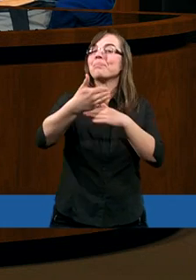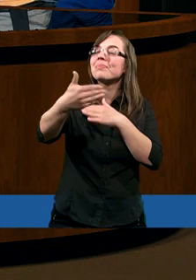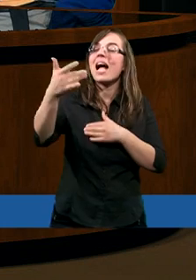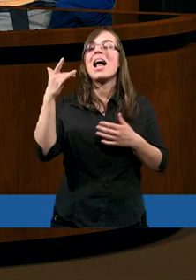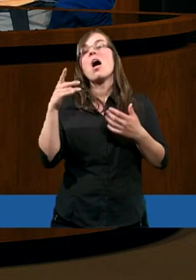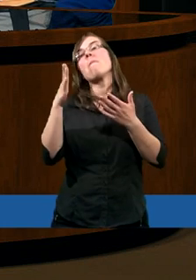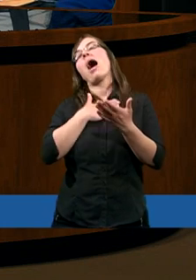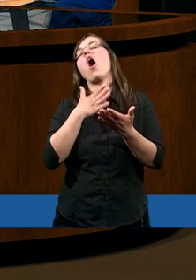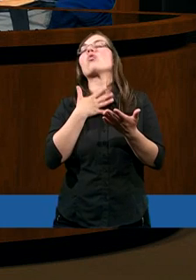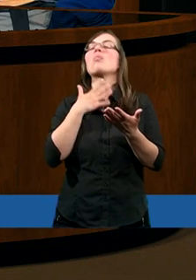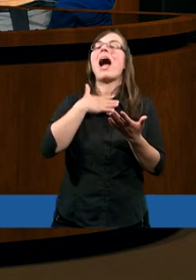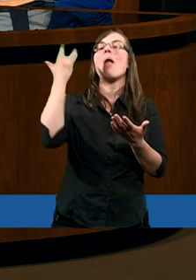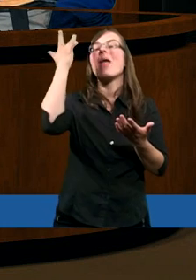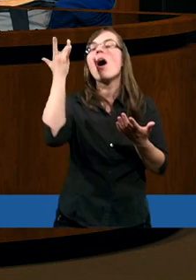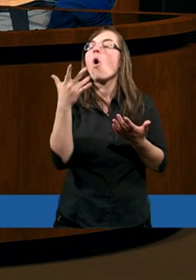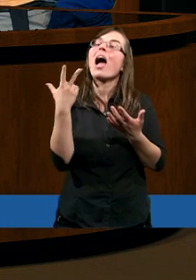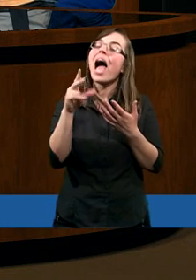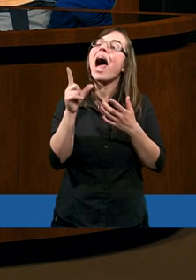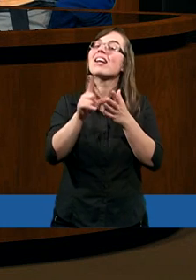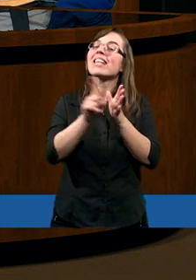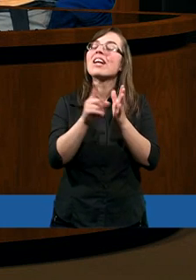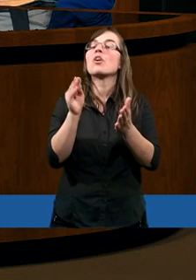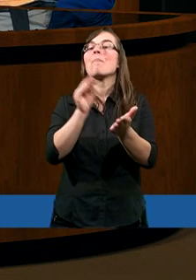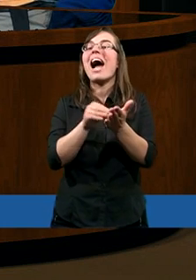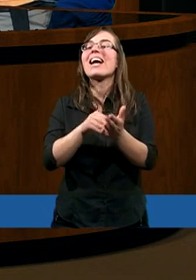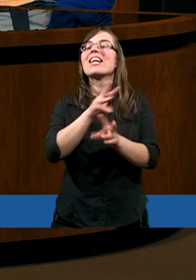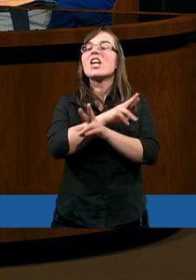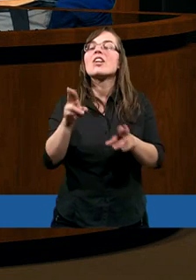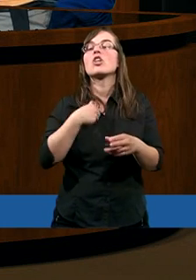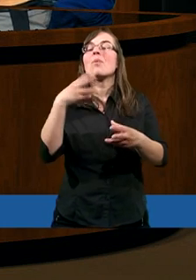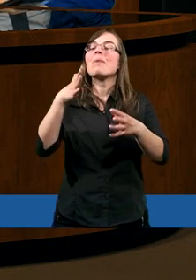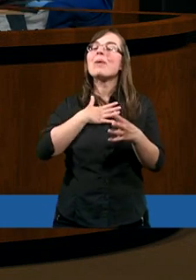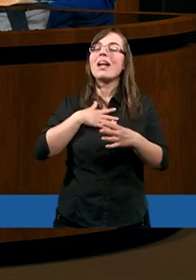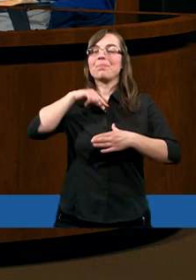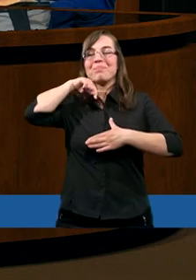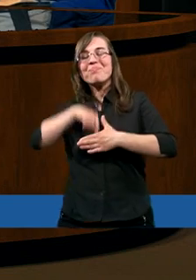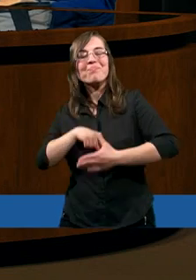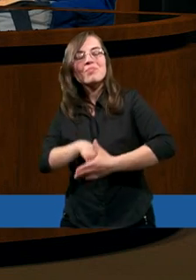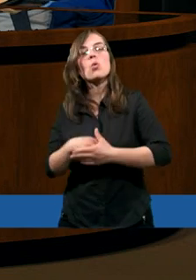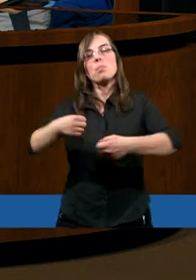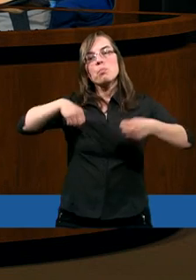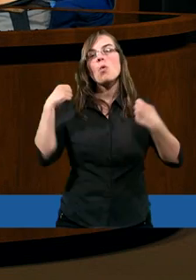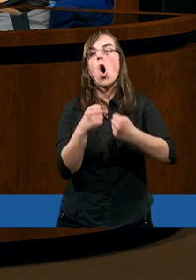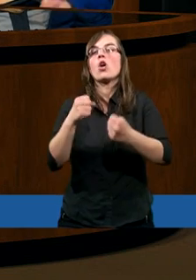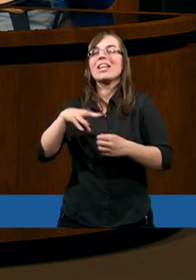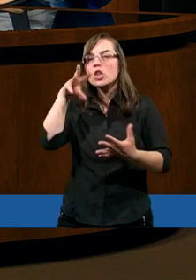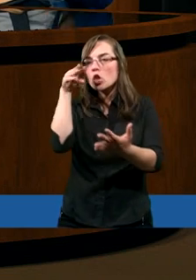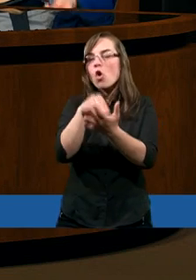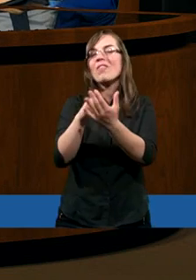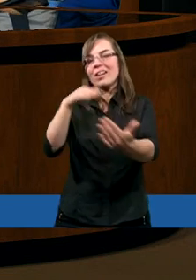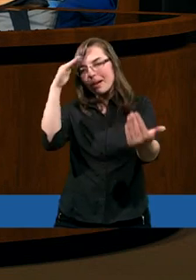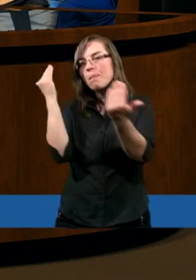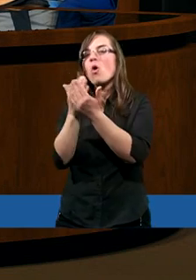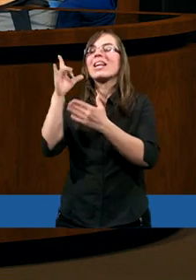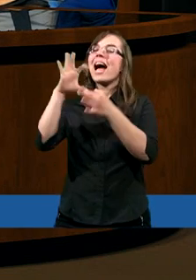ale nigdy nie będziemy wiedzieć, jak to naprawdę jest. Nie będzie tego głębokiego poznania,